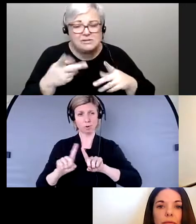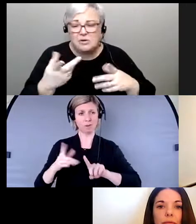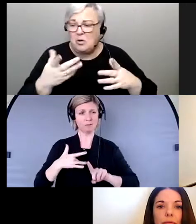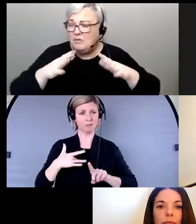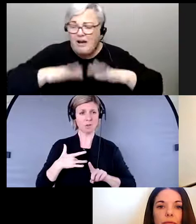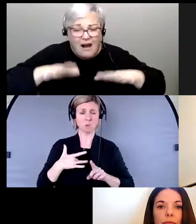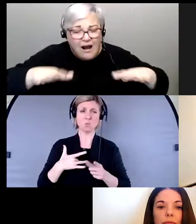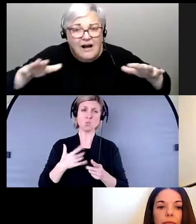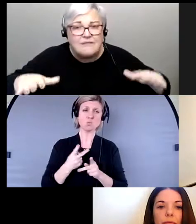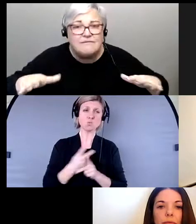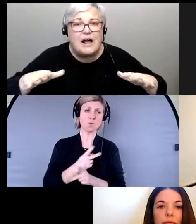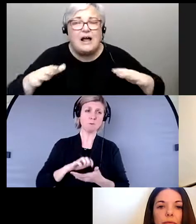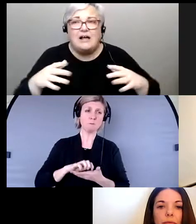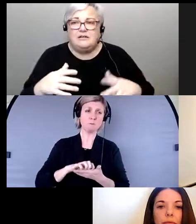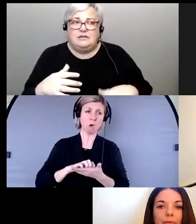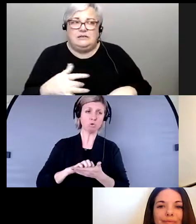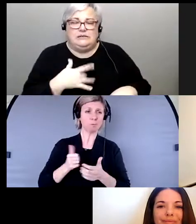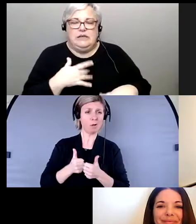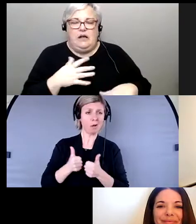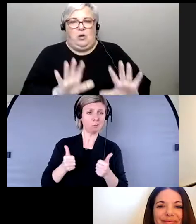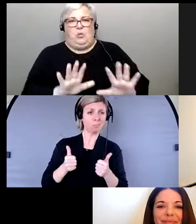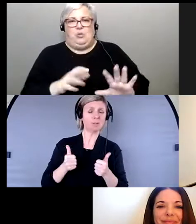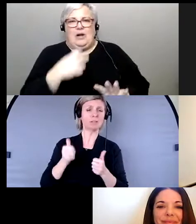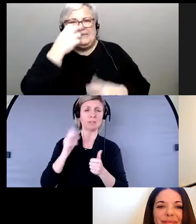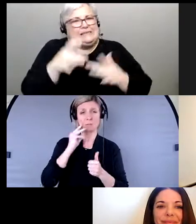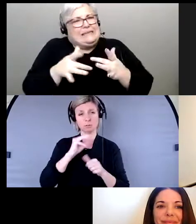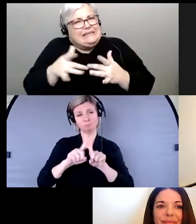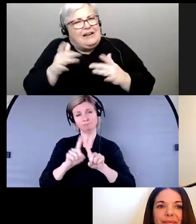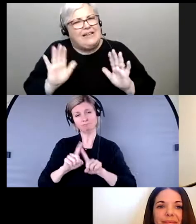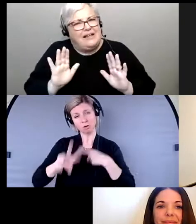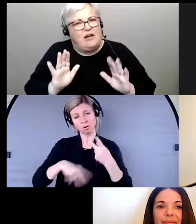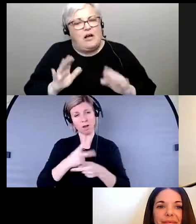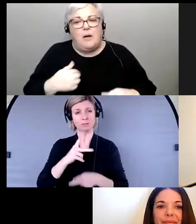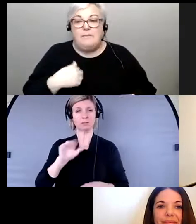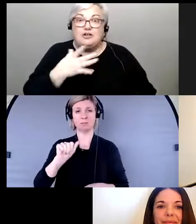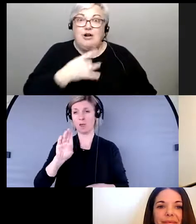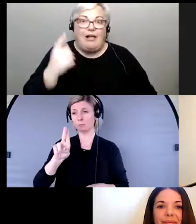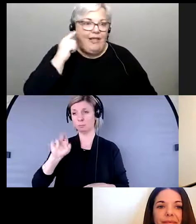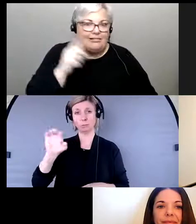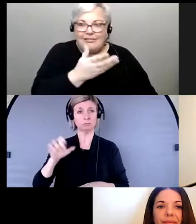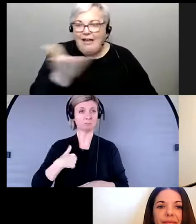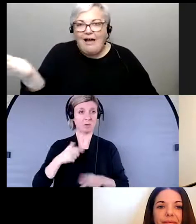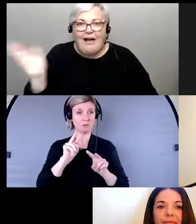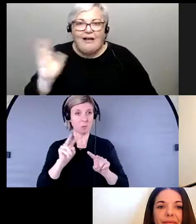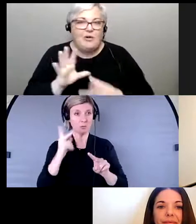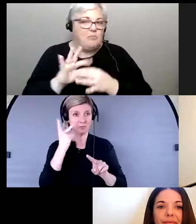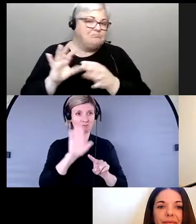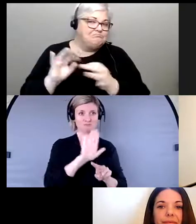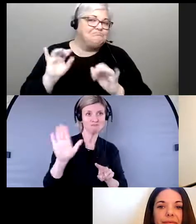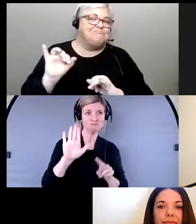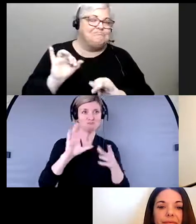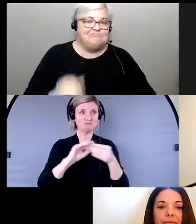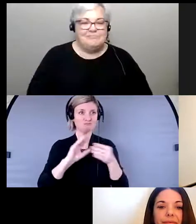à risque. J'ai vraiment très hâte d'entendre les autres panélistes aujourd'hui. Merci encore de m'avoir invitée. Merci,